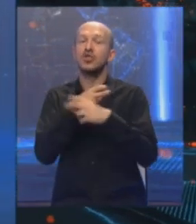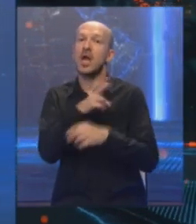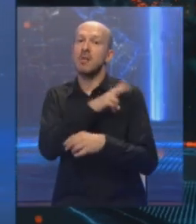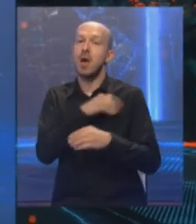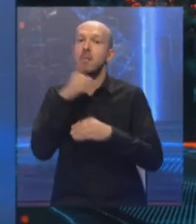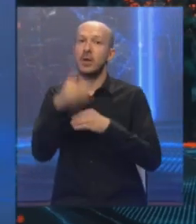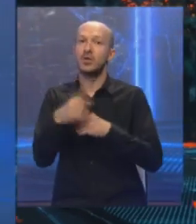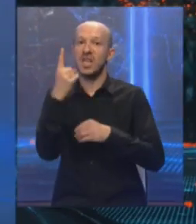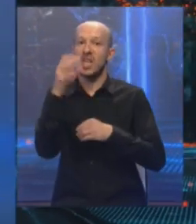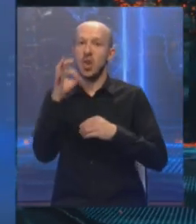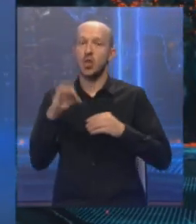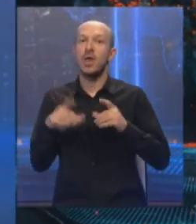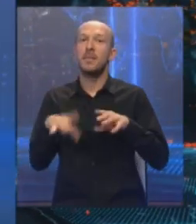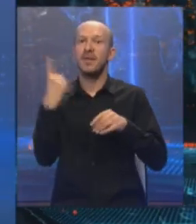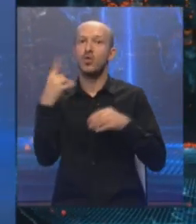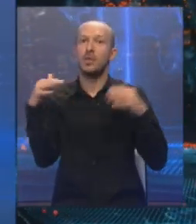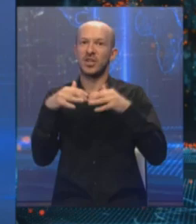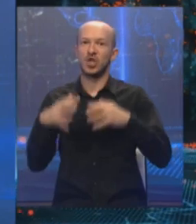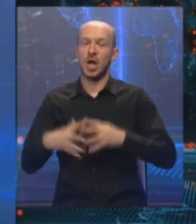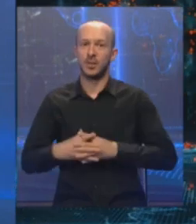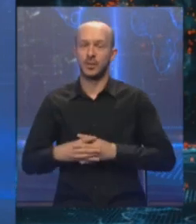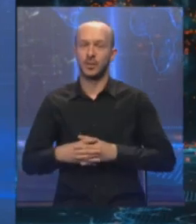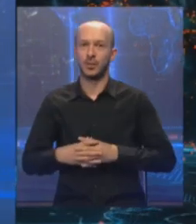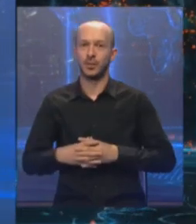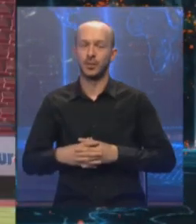ima prednost 1-0 iz prvog meča.